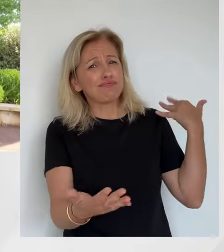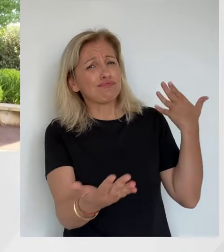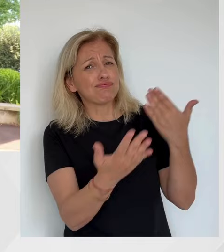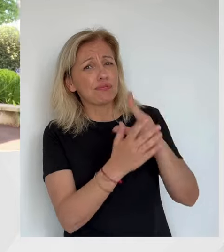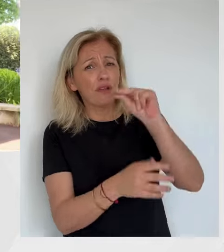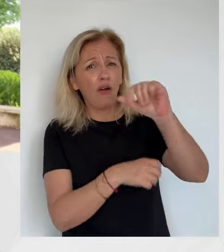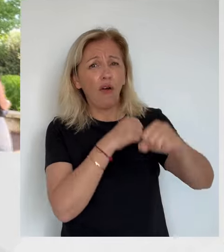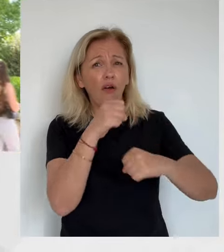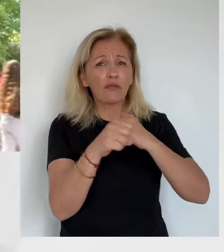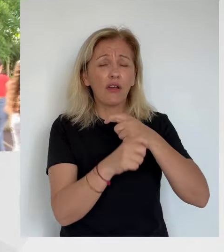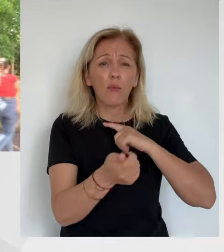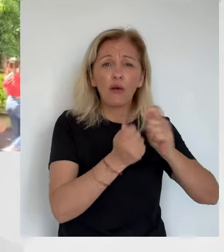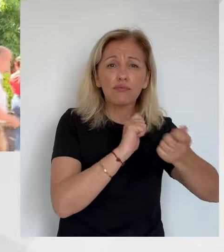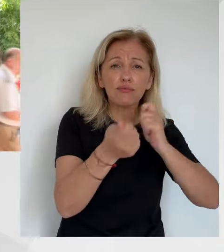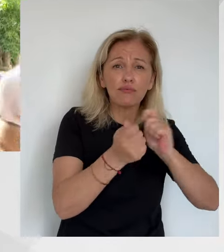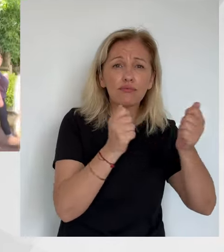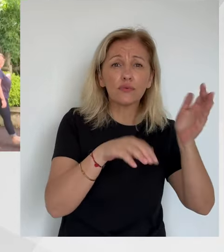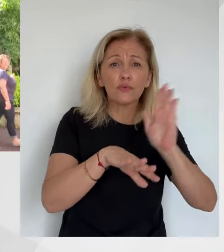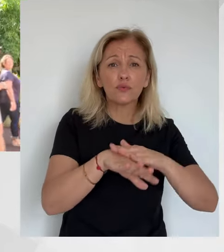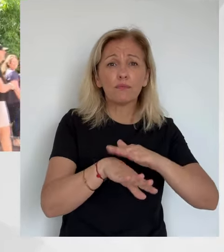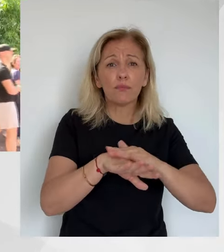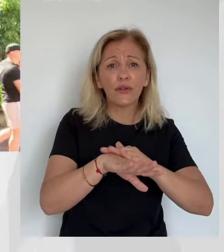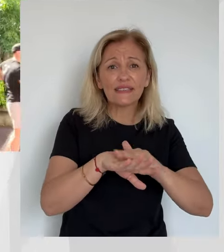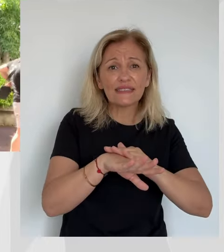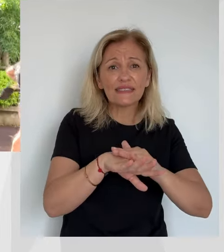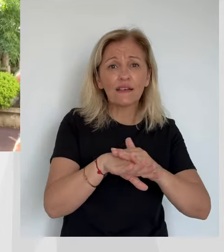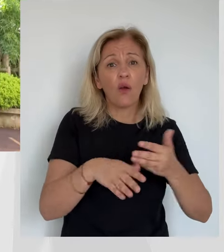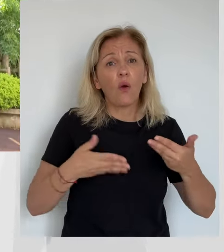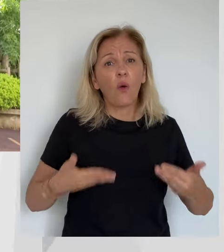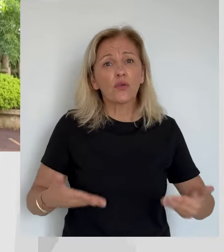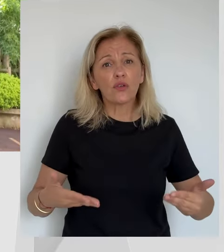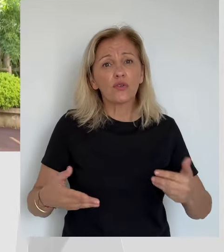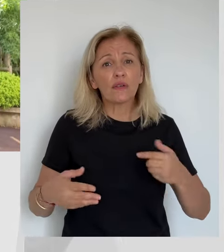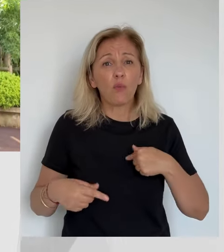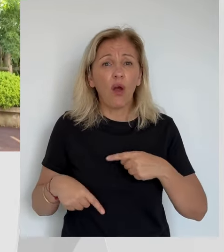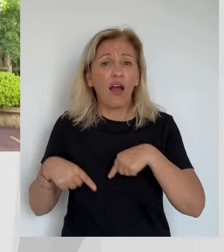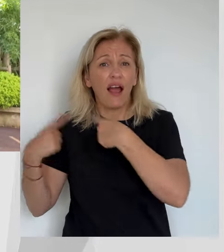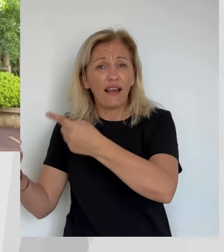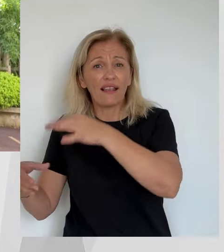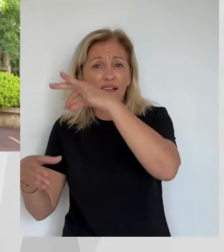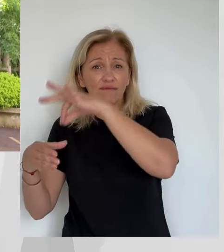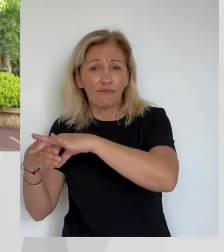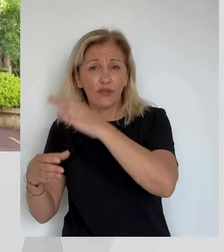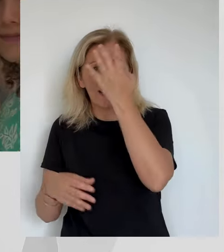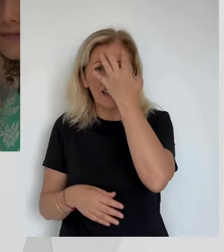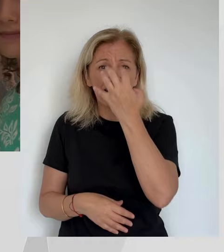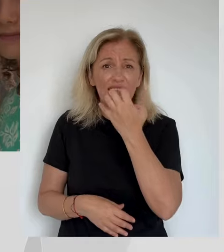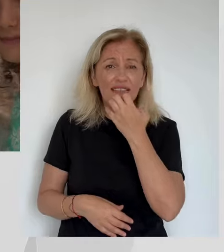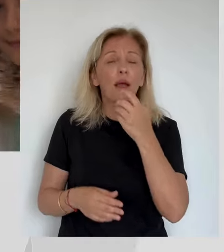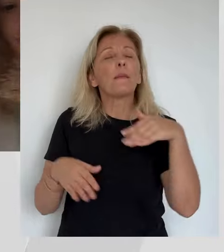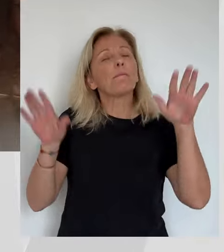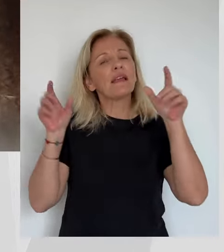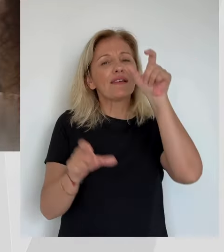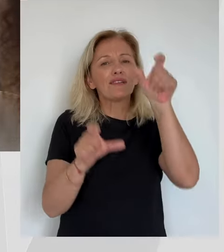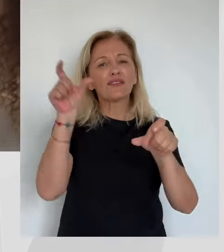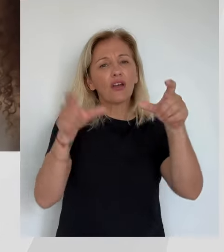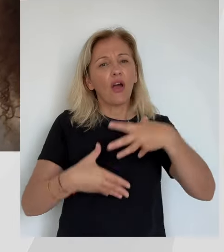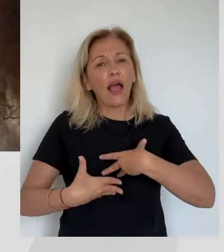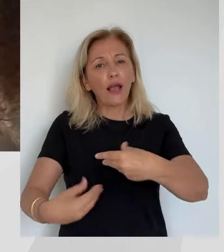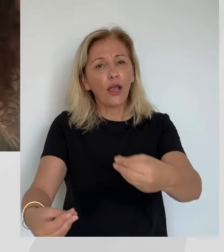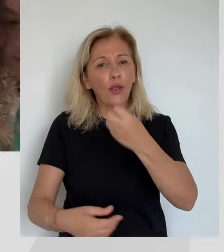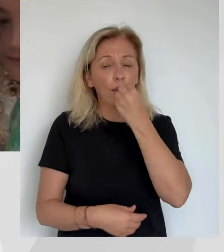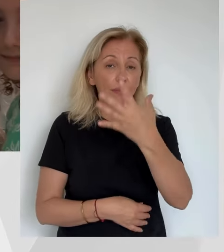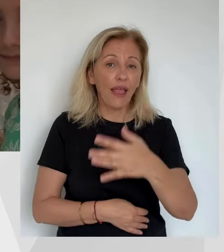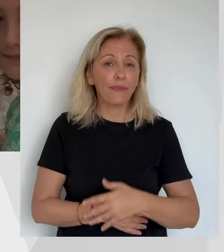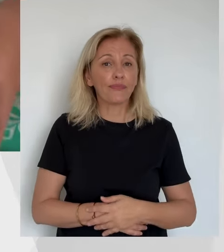une conscience politique. Donc c'est le cœur lourd que j'ai eu à cette élection. Après, les gens l'accueillent très bon. Du côté de Pietros